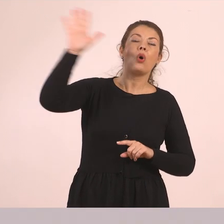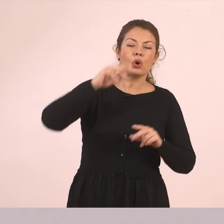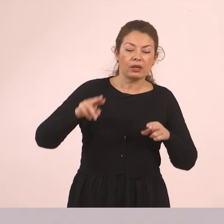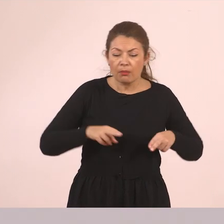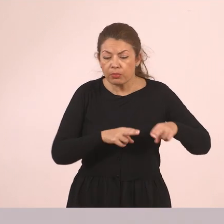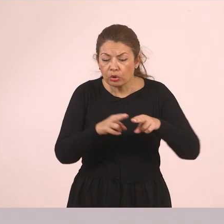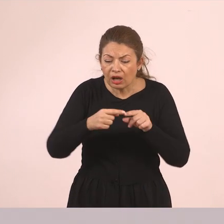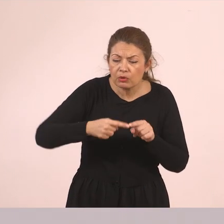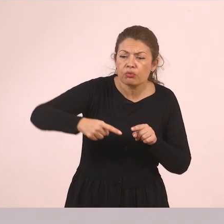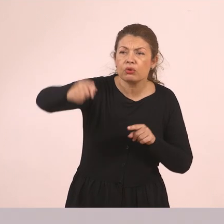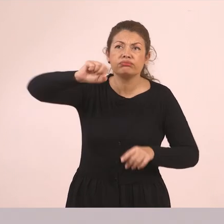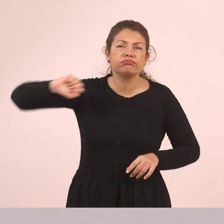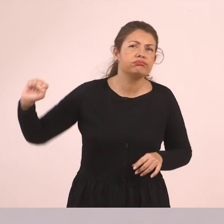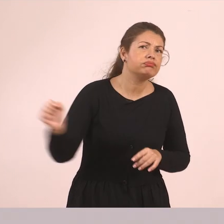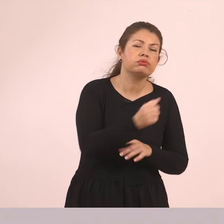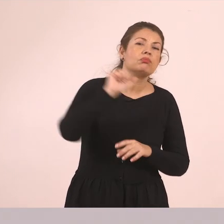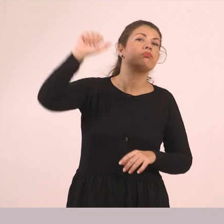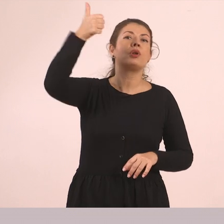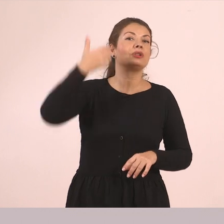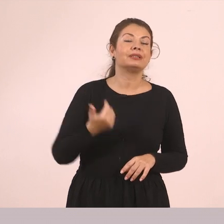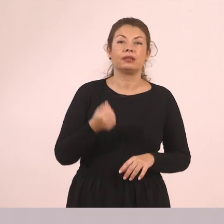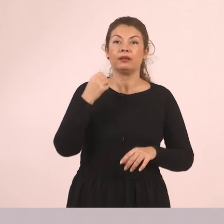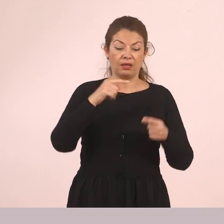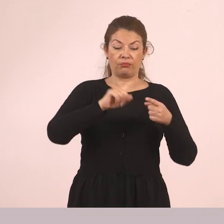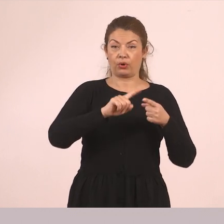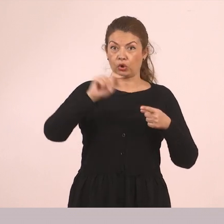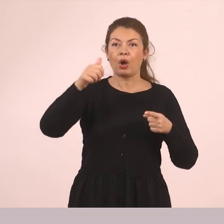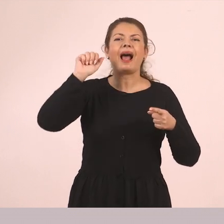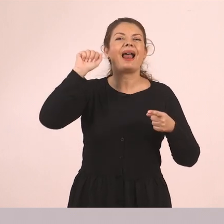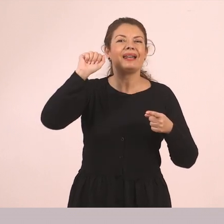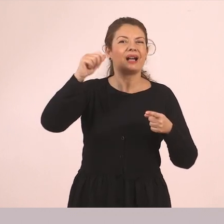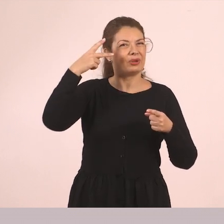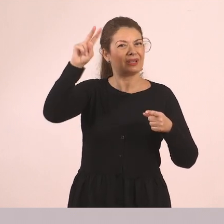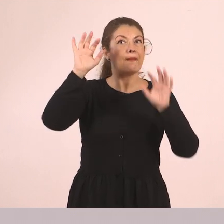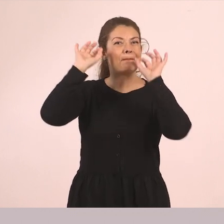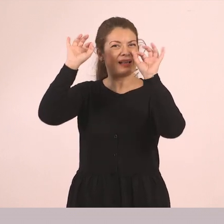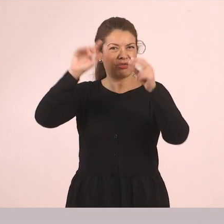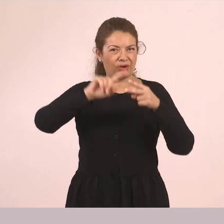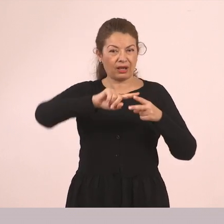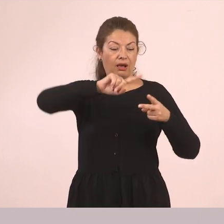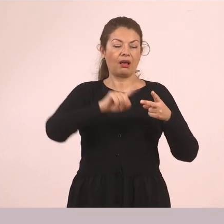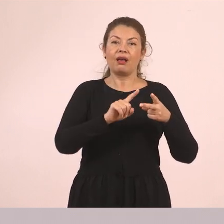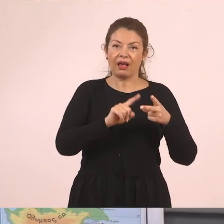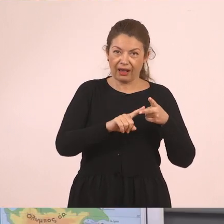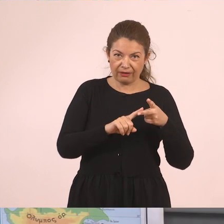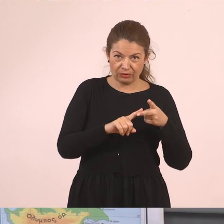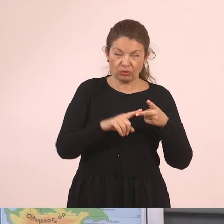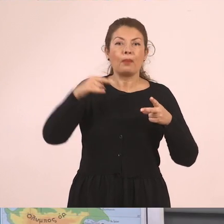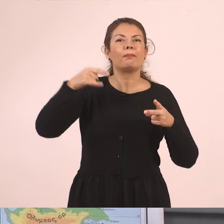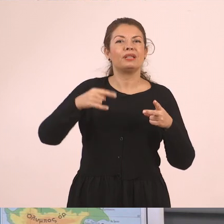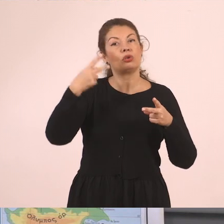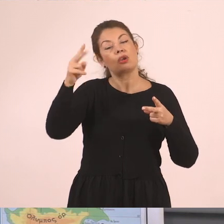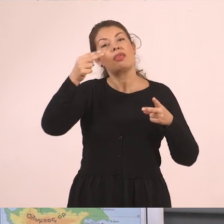Αλιάκμωνας και ακολουθεί ο Ποινιός της Θεσσαλίας. Θέλω να σας δώσω την πληροφορία ότι τα περισσότερα ποτάμια